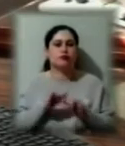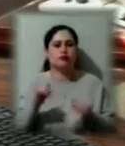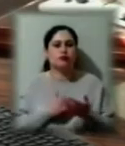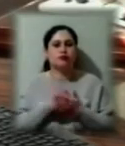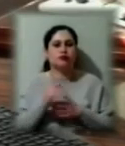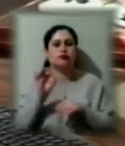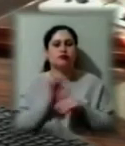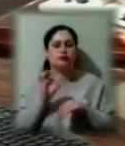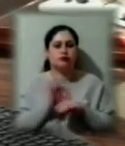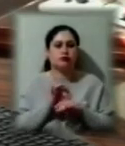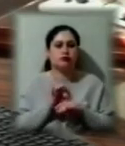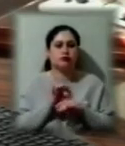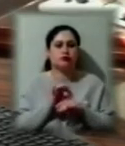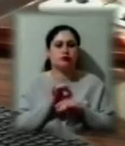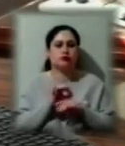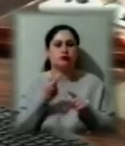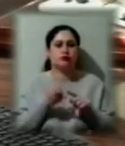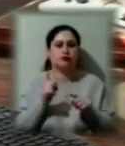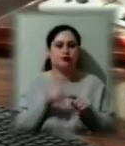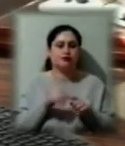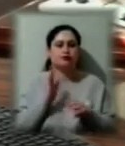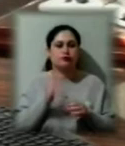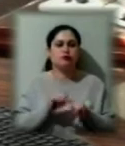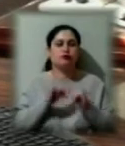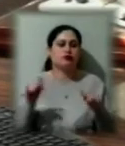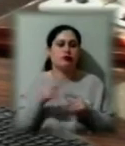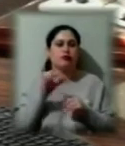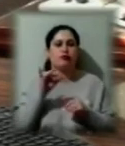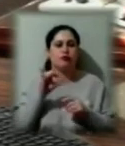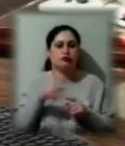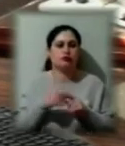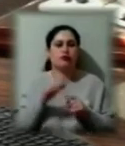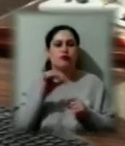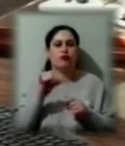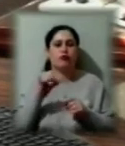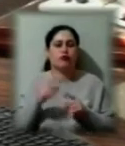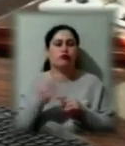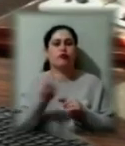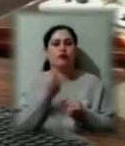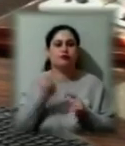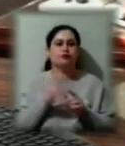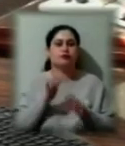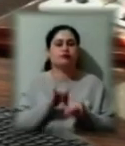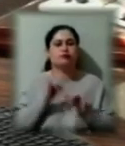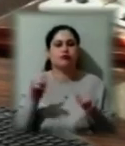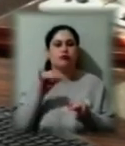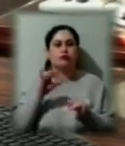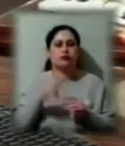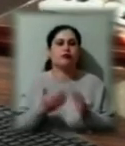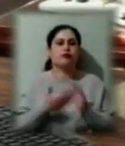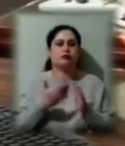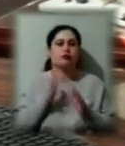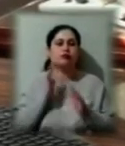тому буде збільшуватись кількість інфікованих і в області, буде збільшуватися кількість викликів, буде збільшуватися